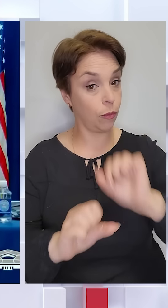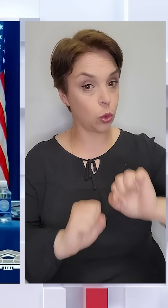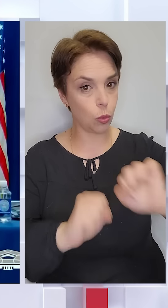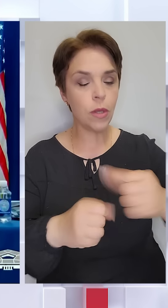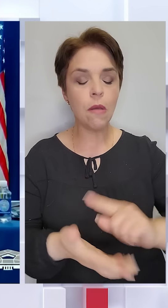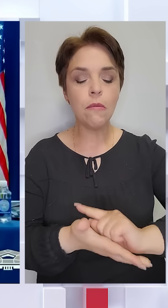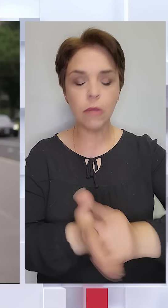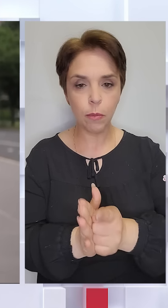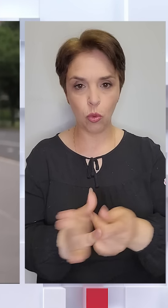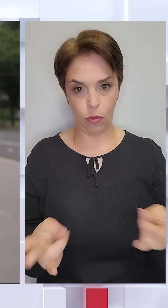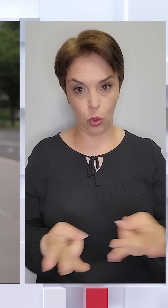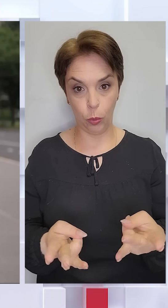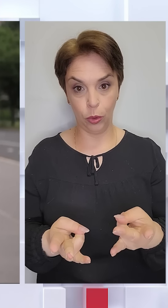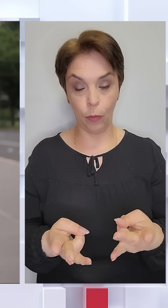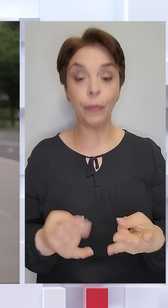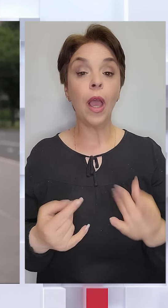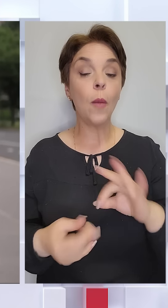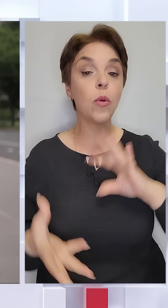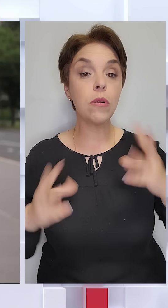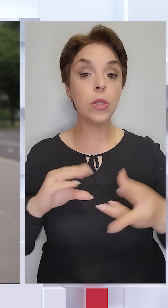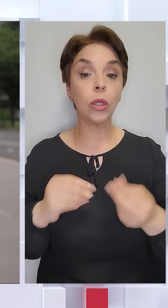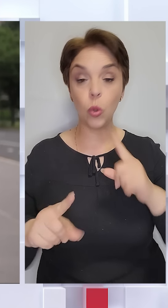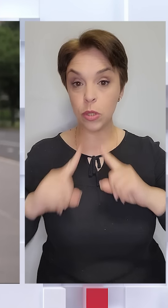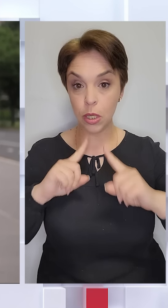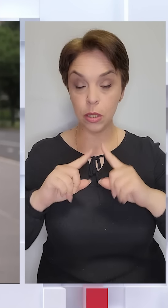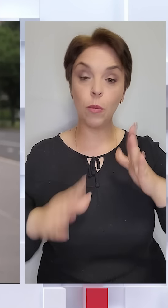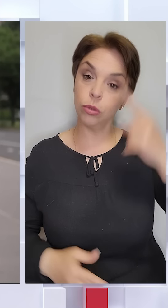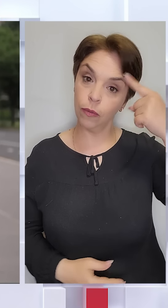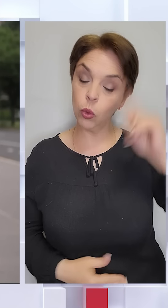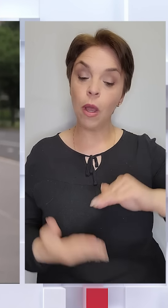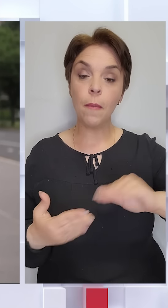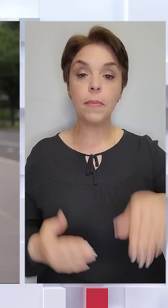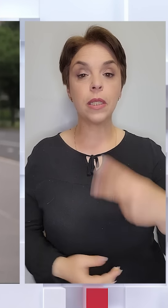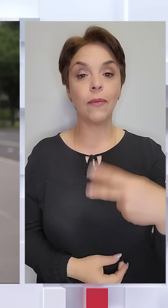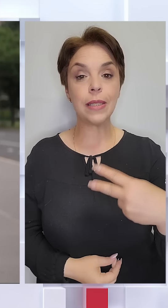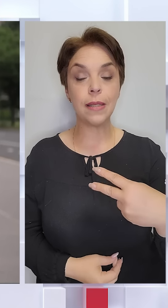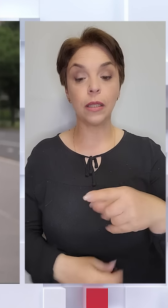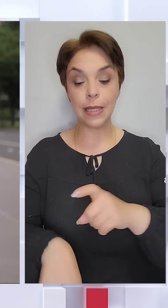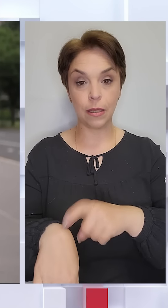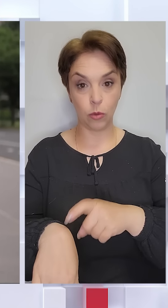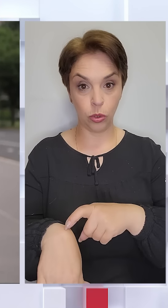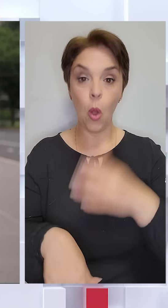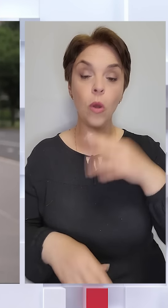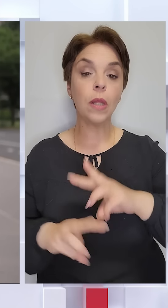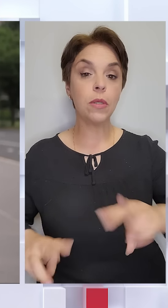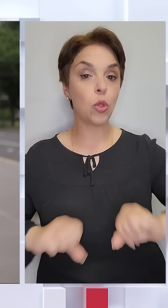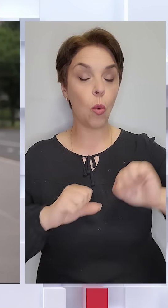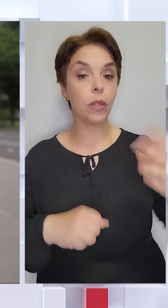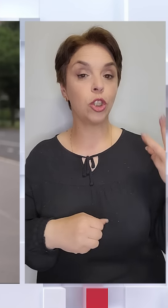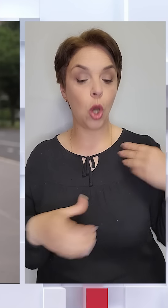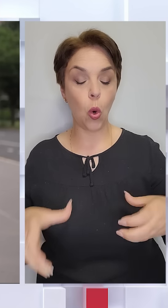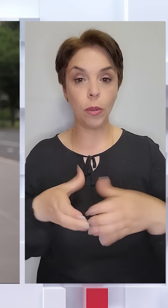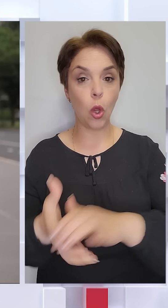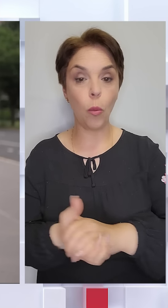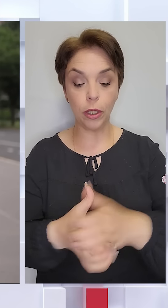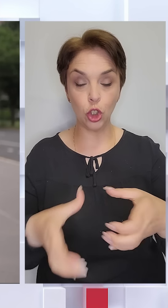терміново необхідно. І про результати цього засідання стане відомо після 20-ї за Києвом, коли міністр оборони та начальник Комітету об